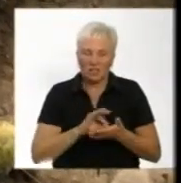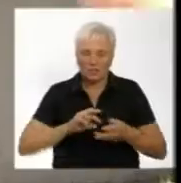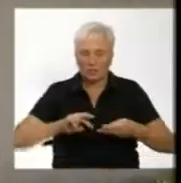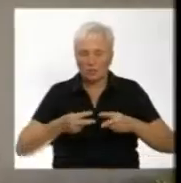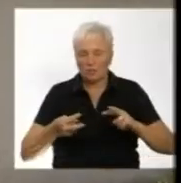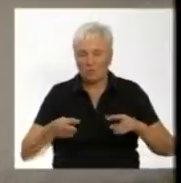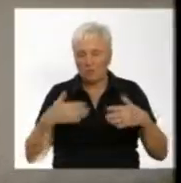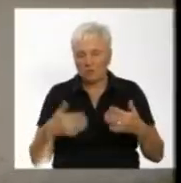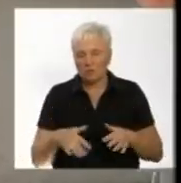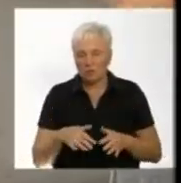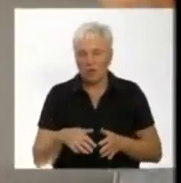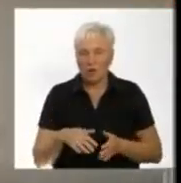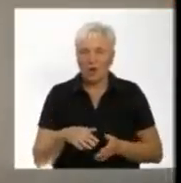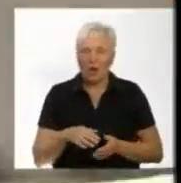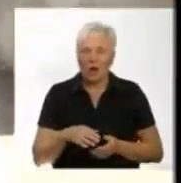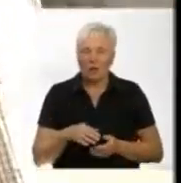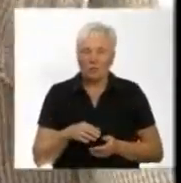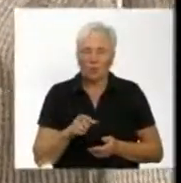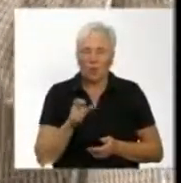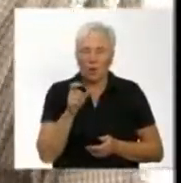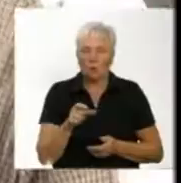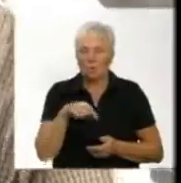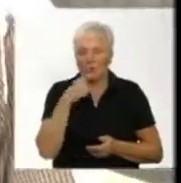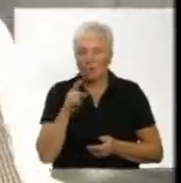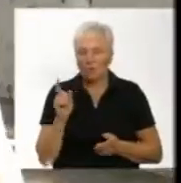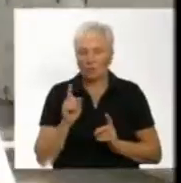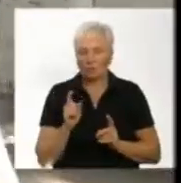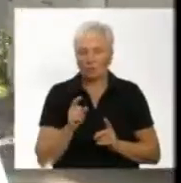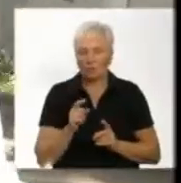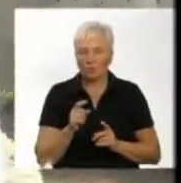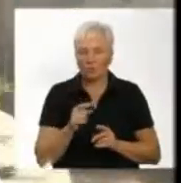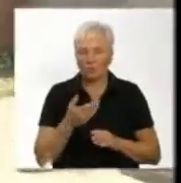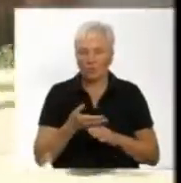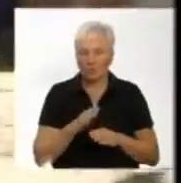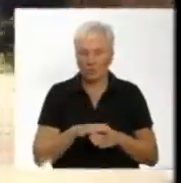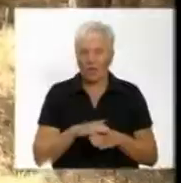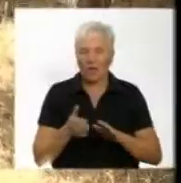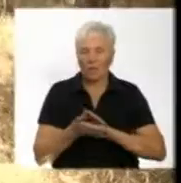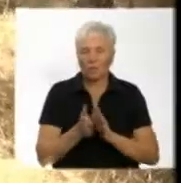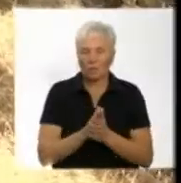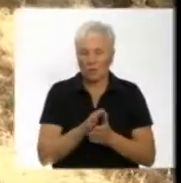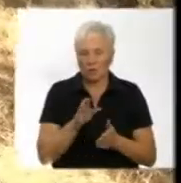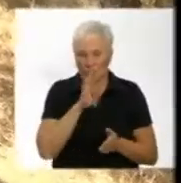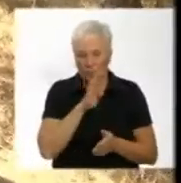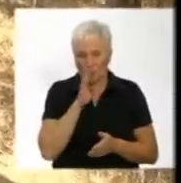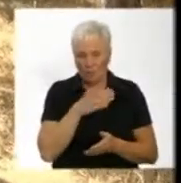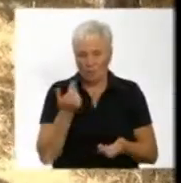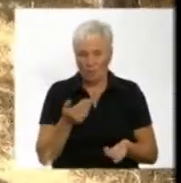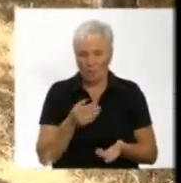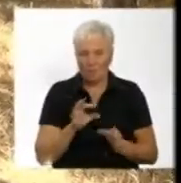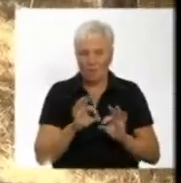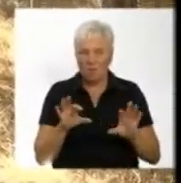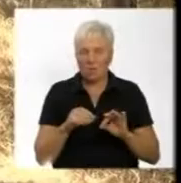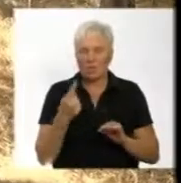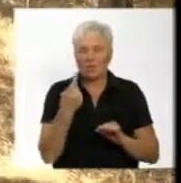Вони сказали мені, що 3-го числа. Хватить, хватить. Вже вклюків мікрофон, хватить. Не на камеру Бойко пояснив,